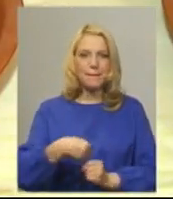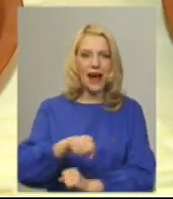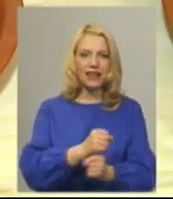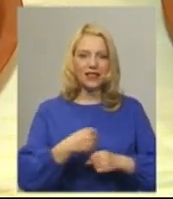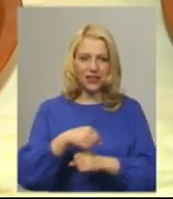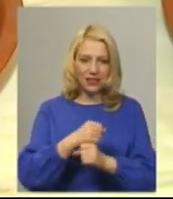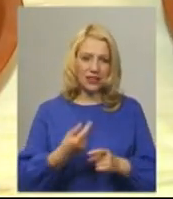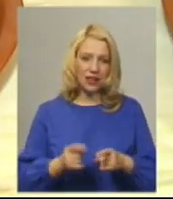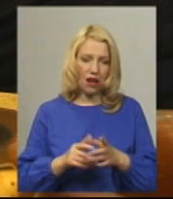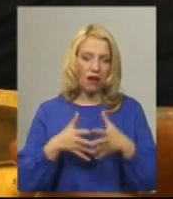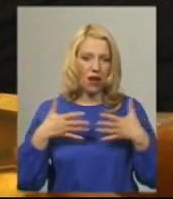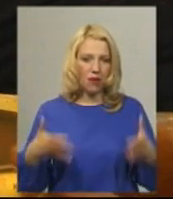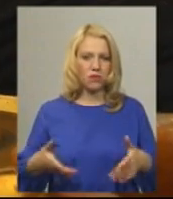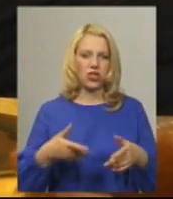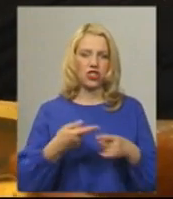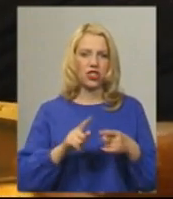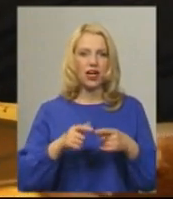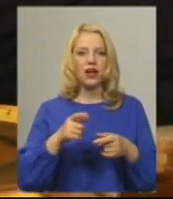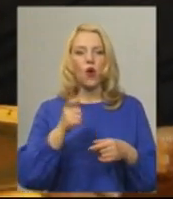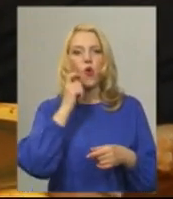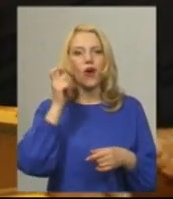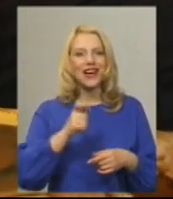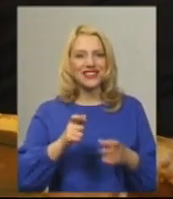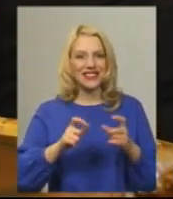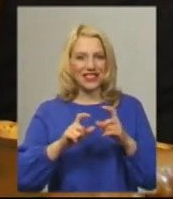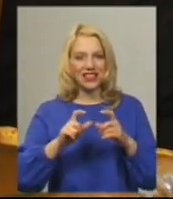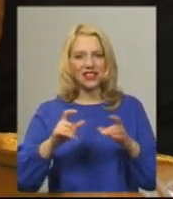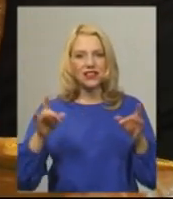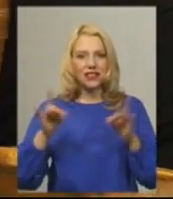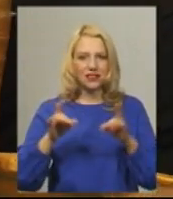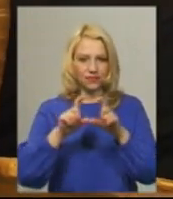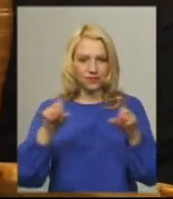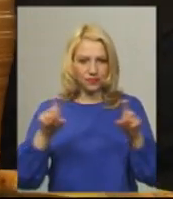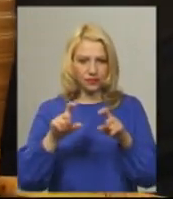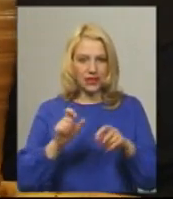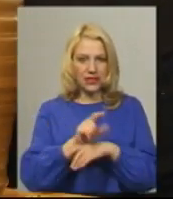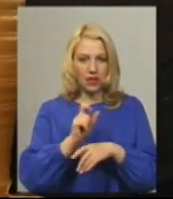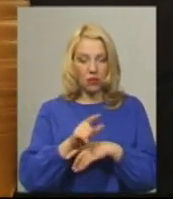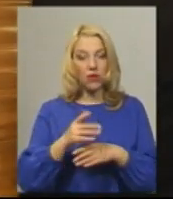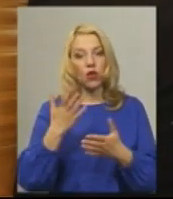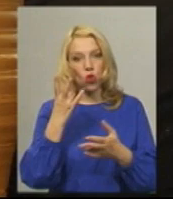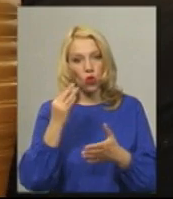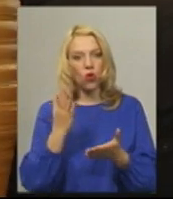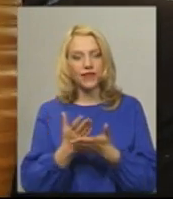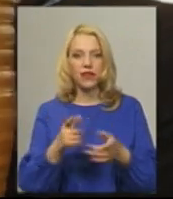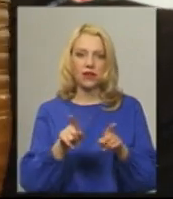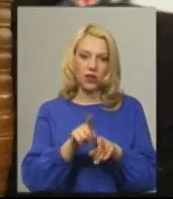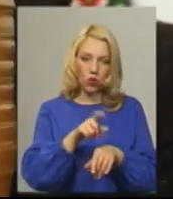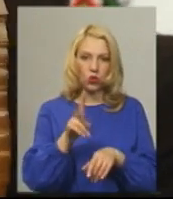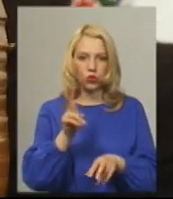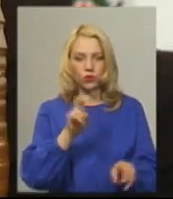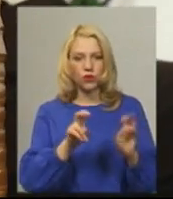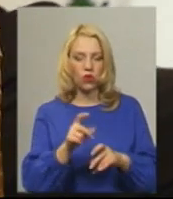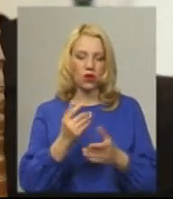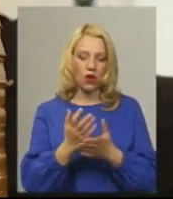посуд майстер замовляє здебільшого українські заклади харчування. Хоча, каже гончар, приходять та приїздять селяни, які хочуть купити собі одного горшика чи дечку.